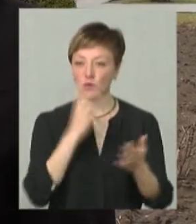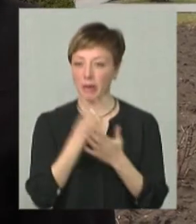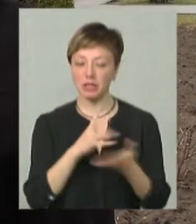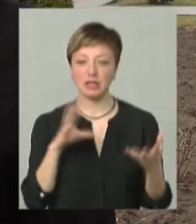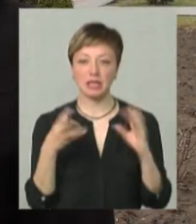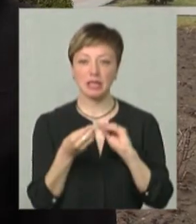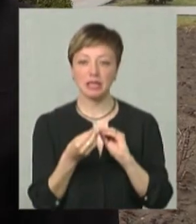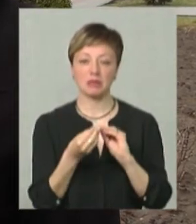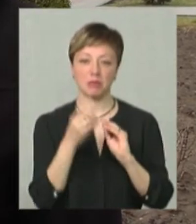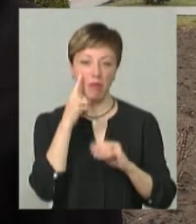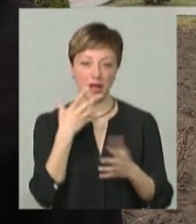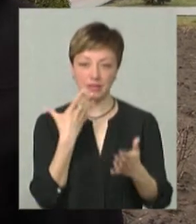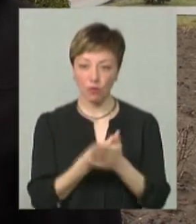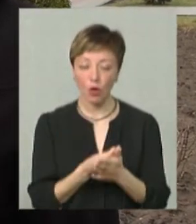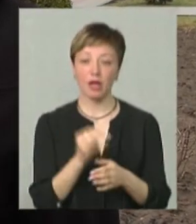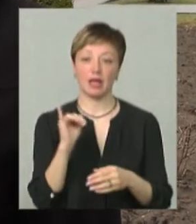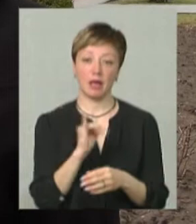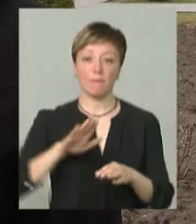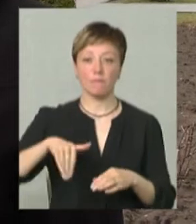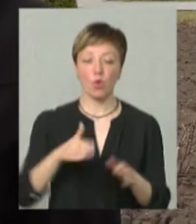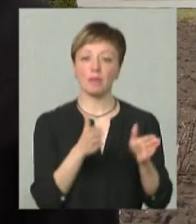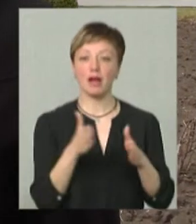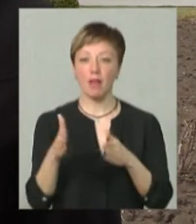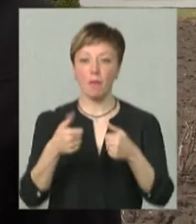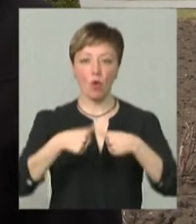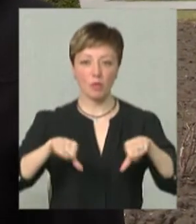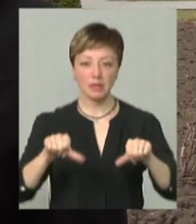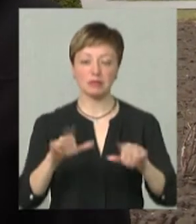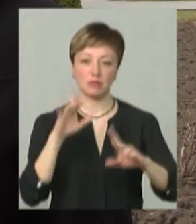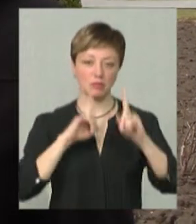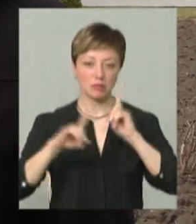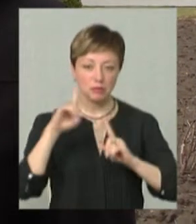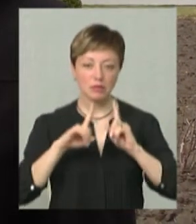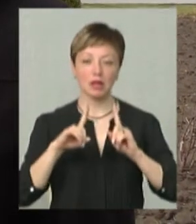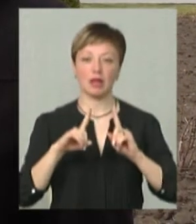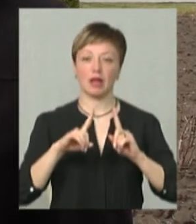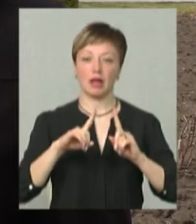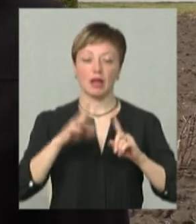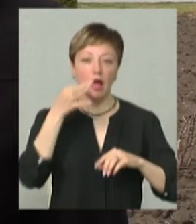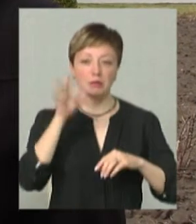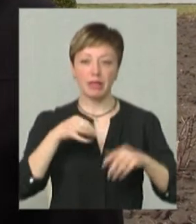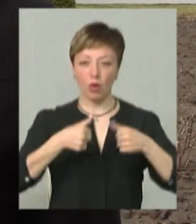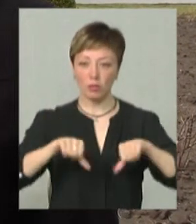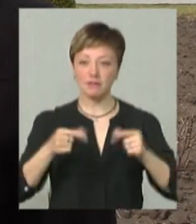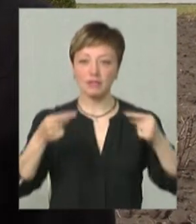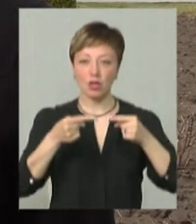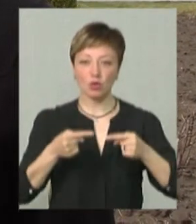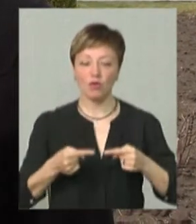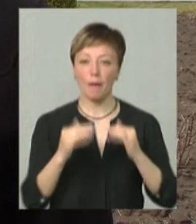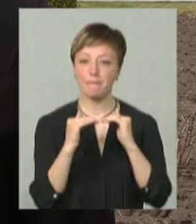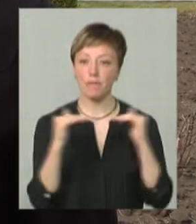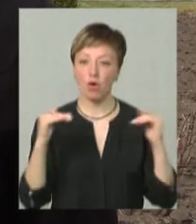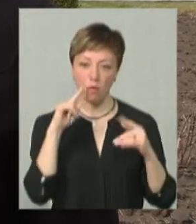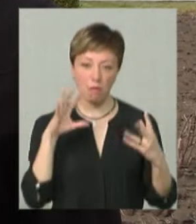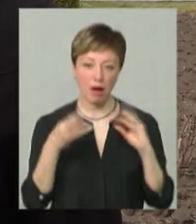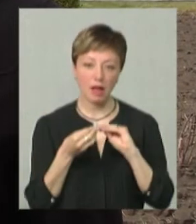кількість своїх набраних балів. Але потім регламентні комісії будуть засідати, чи експертні комісії засідати, встановлювати пороговий